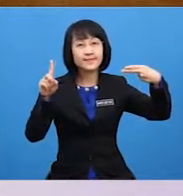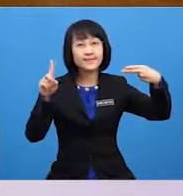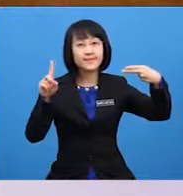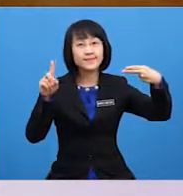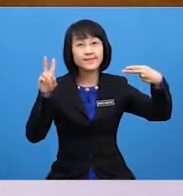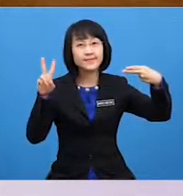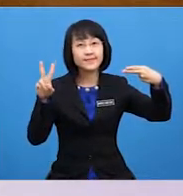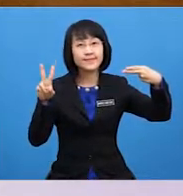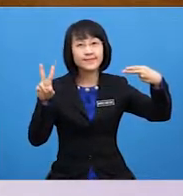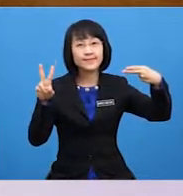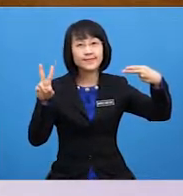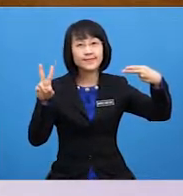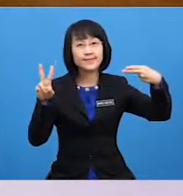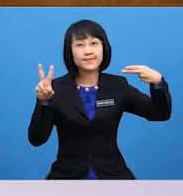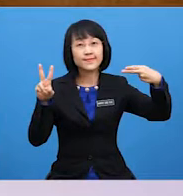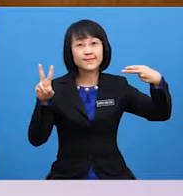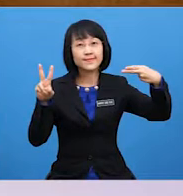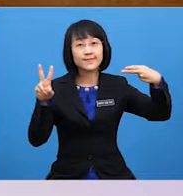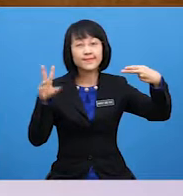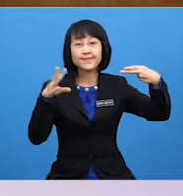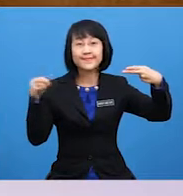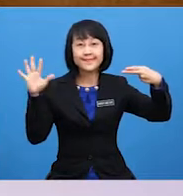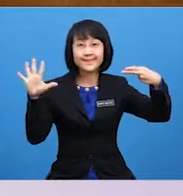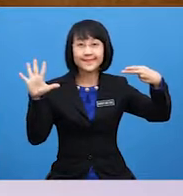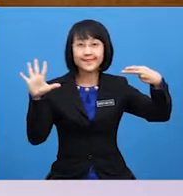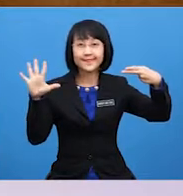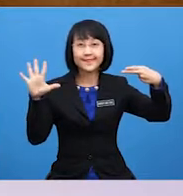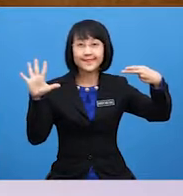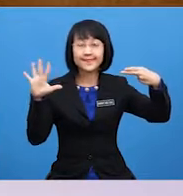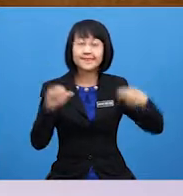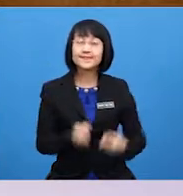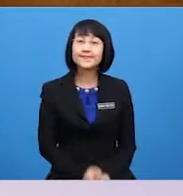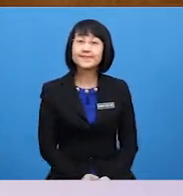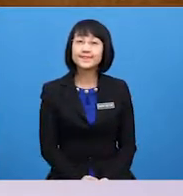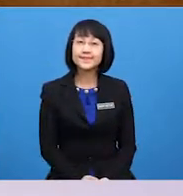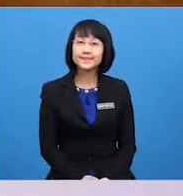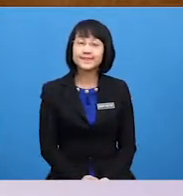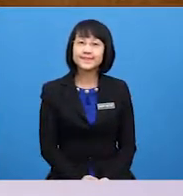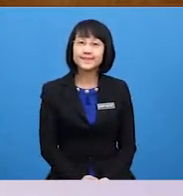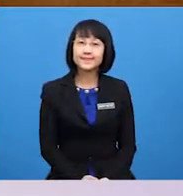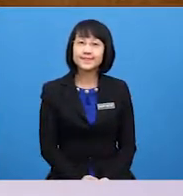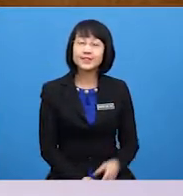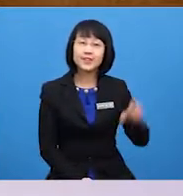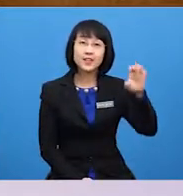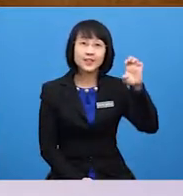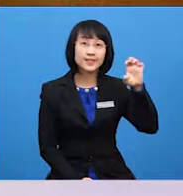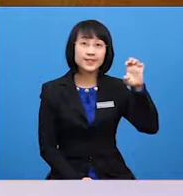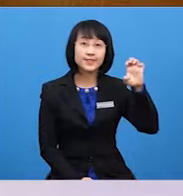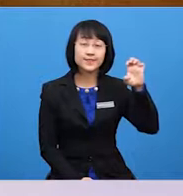2, and 5 Letter E